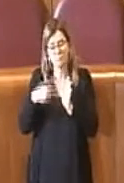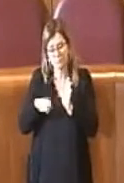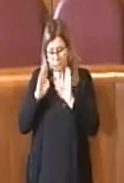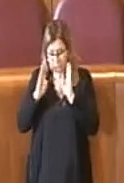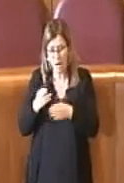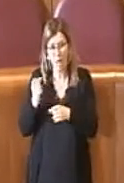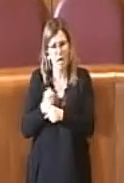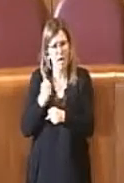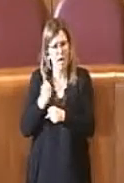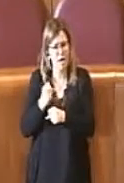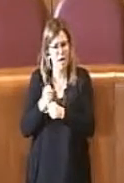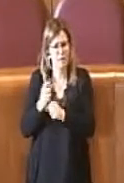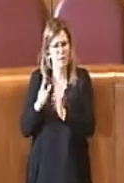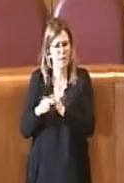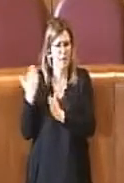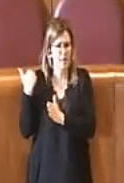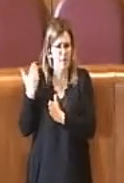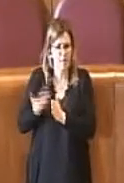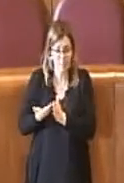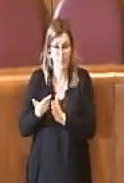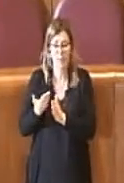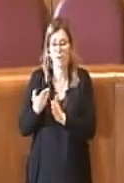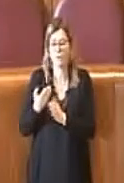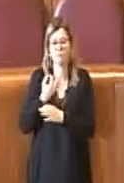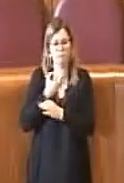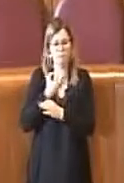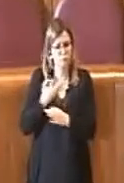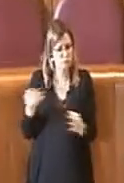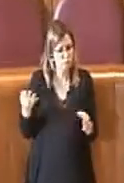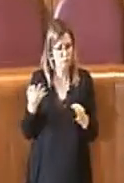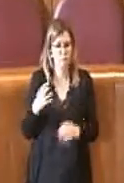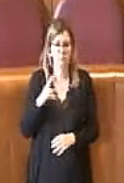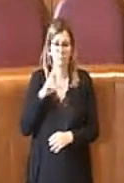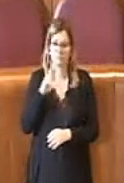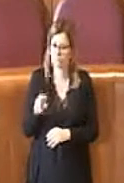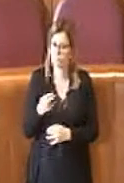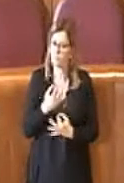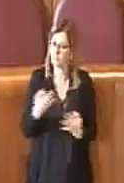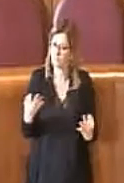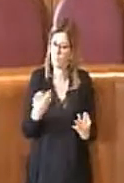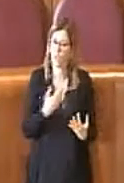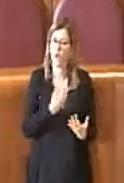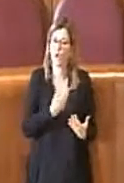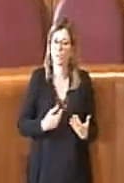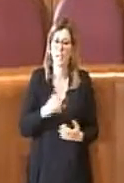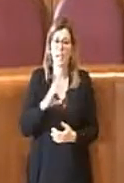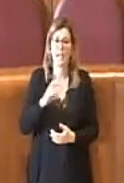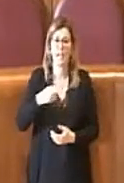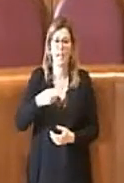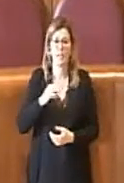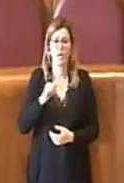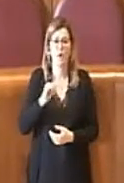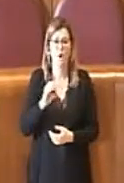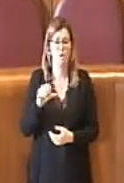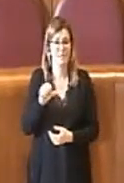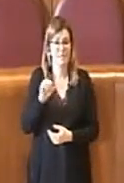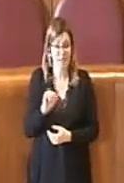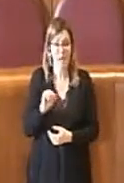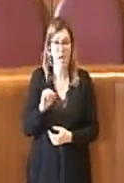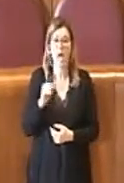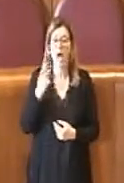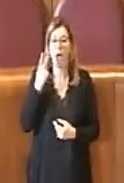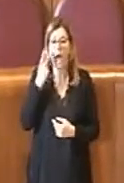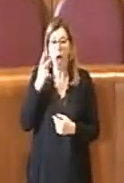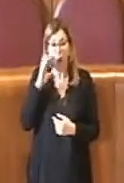ha riassunto perfettamente il consigliere Chiossi, con audizioni della